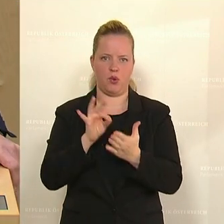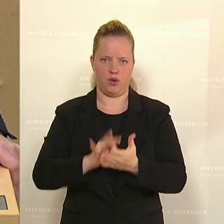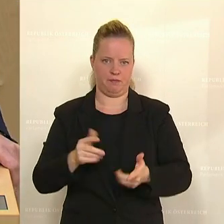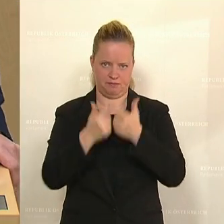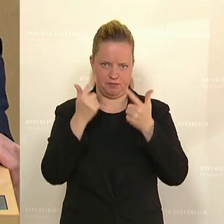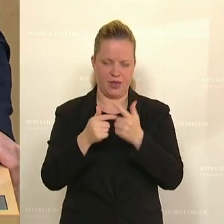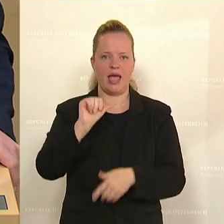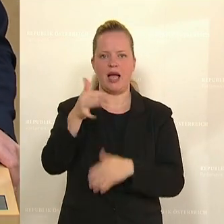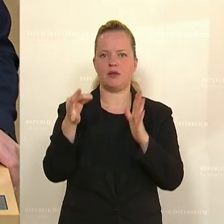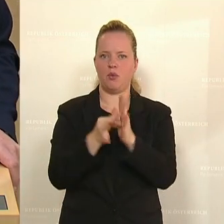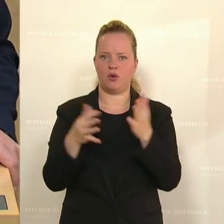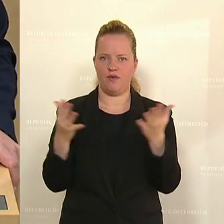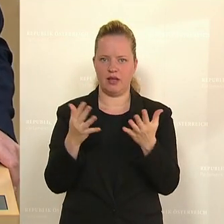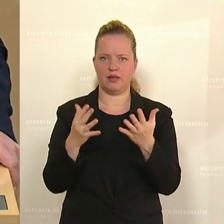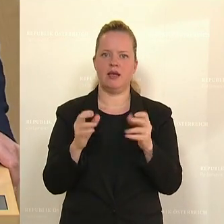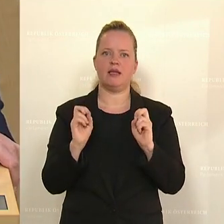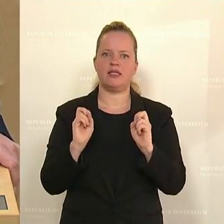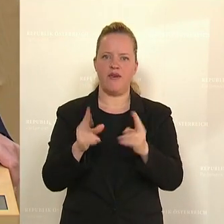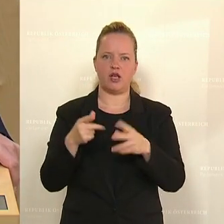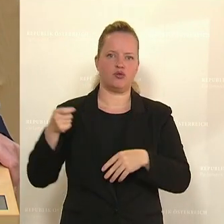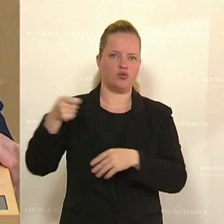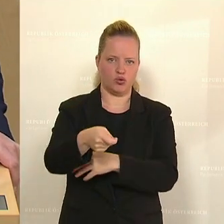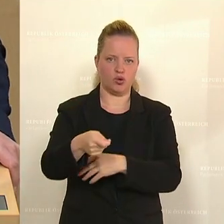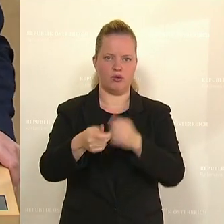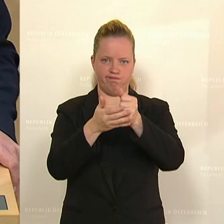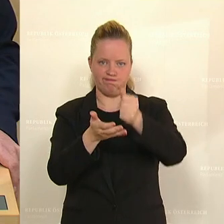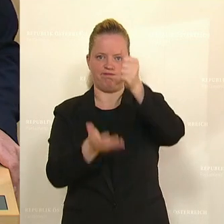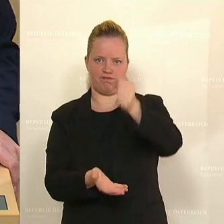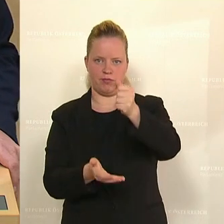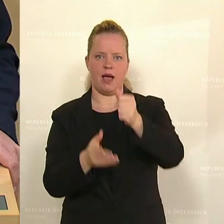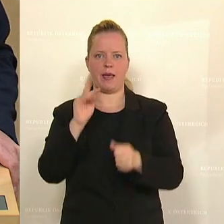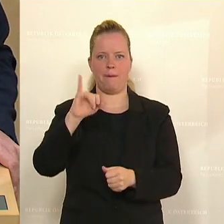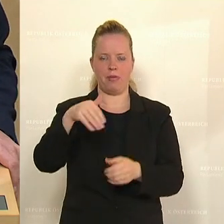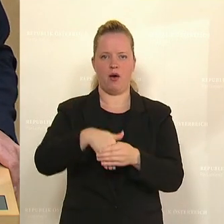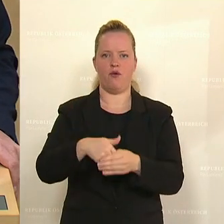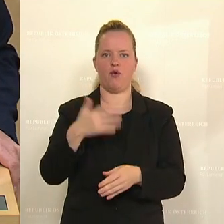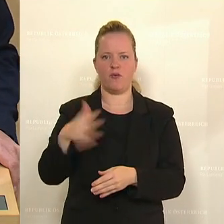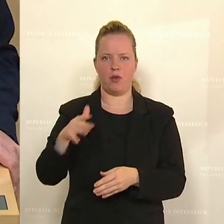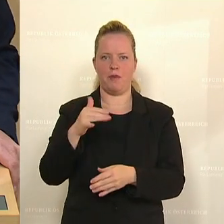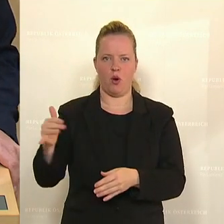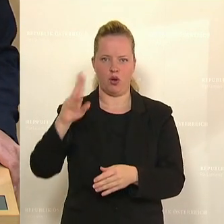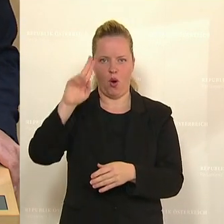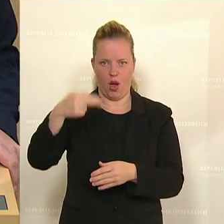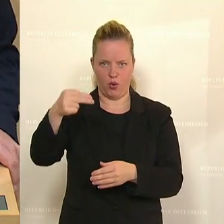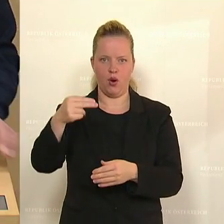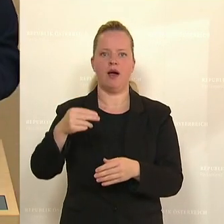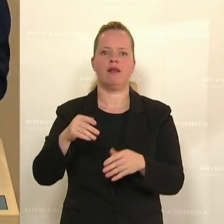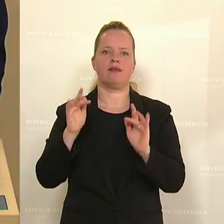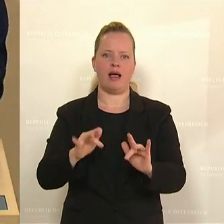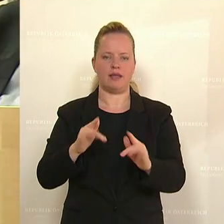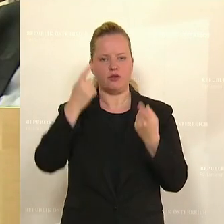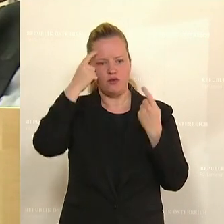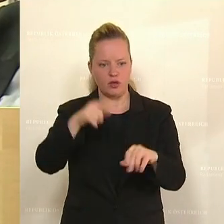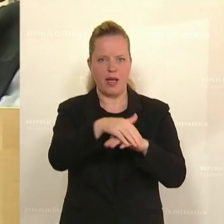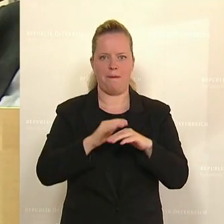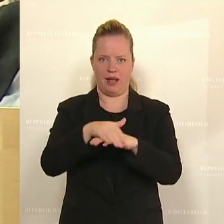Erster Punkt ist der Zweckzuschuss, eben die Aufstockung des KIC um 500 Millionen Euro, um die Daseinsversorge der Gemeinden